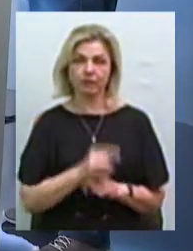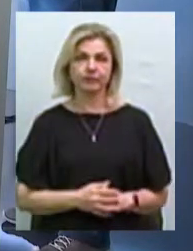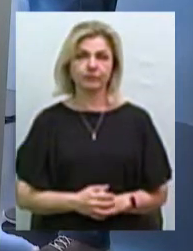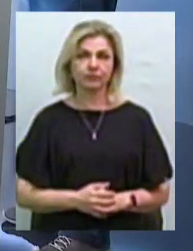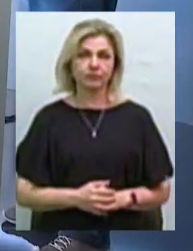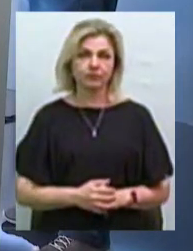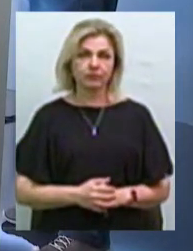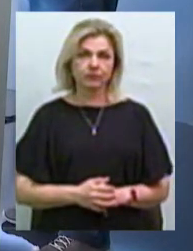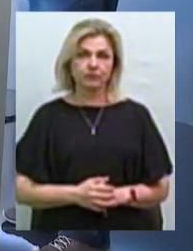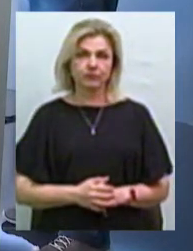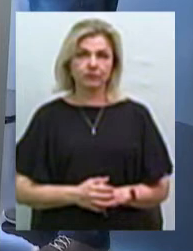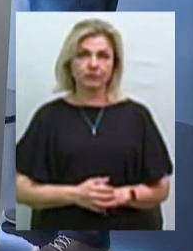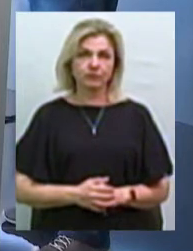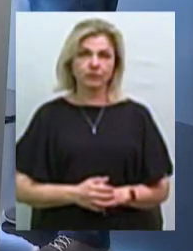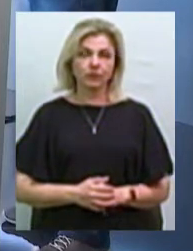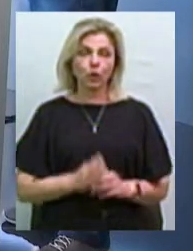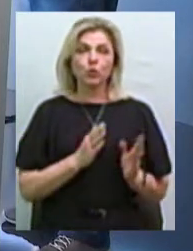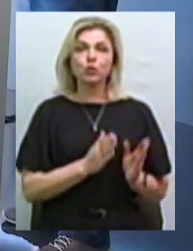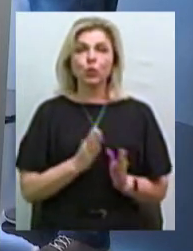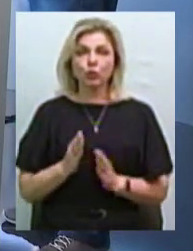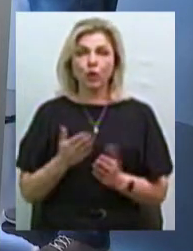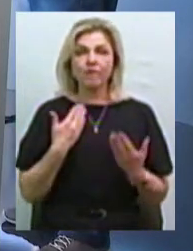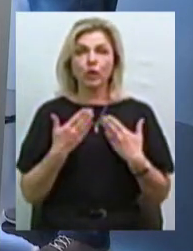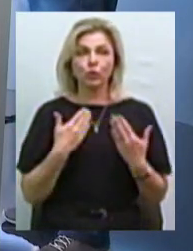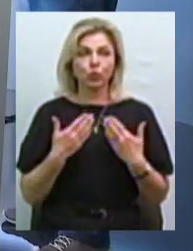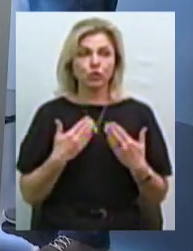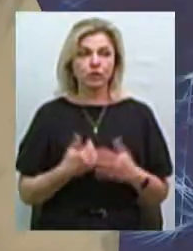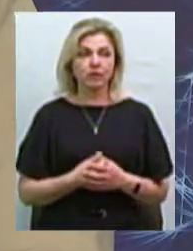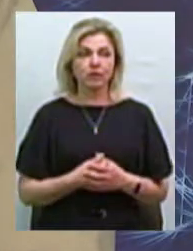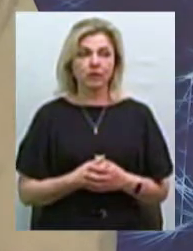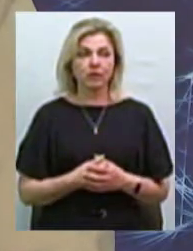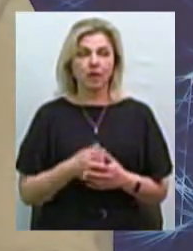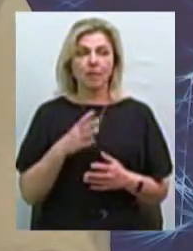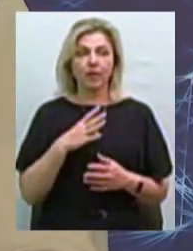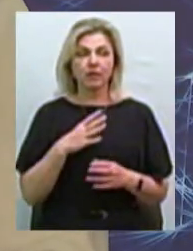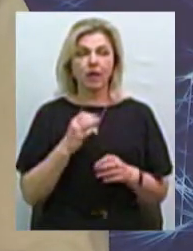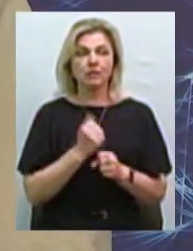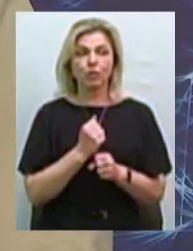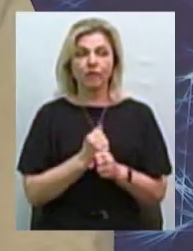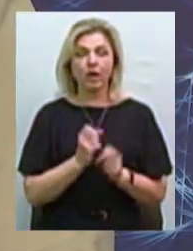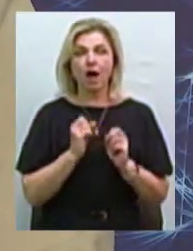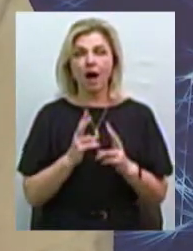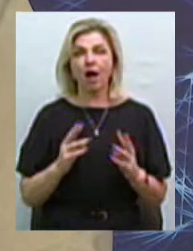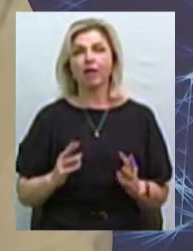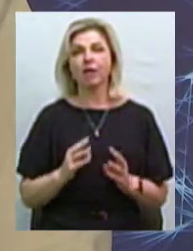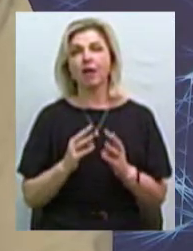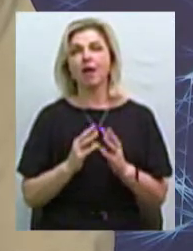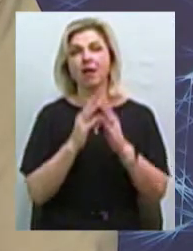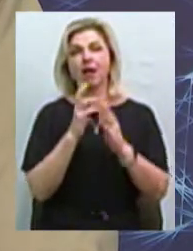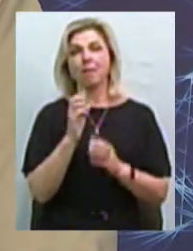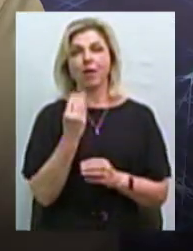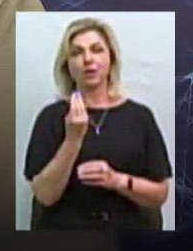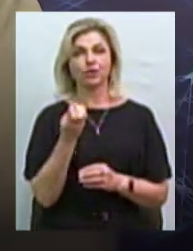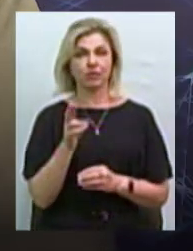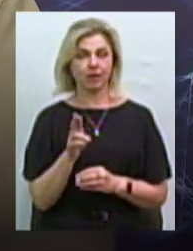Тобто, структура відношень була збудована, як ота Пізанська башня в Італії.